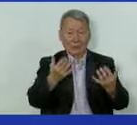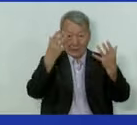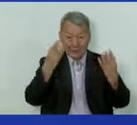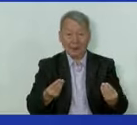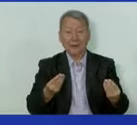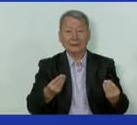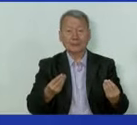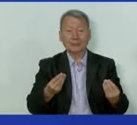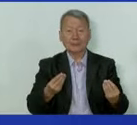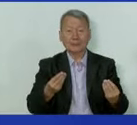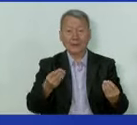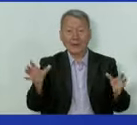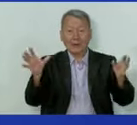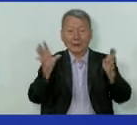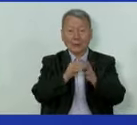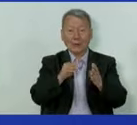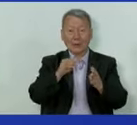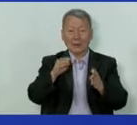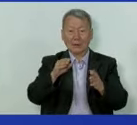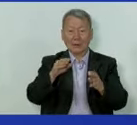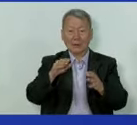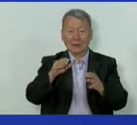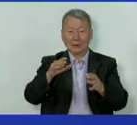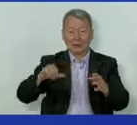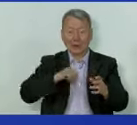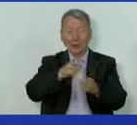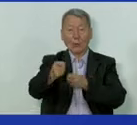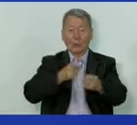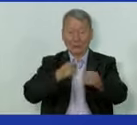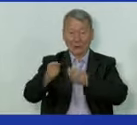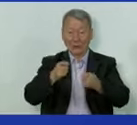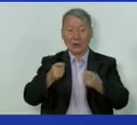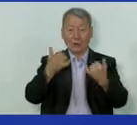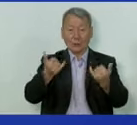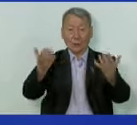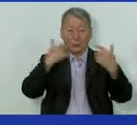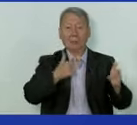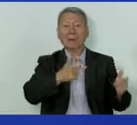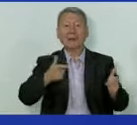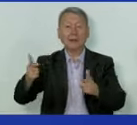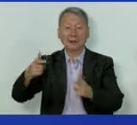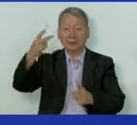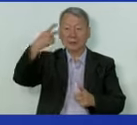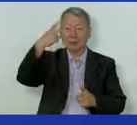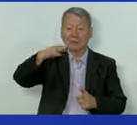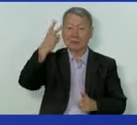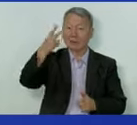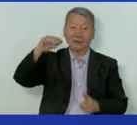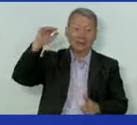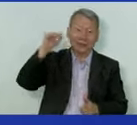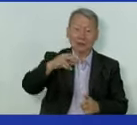на сегодняшний день совместными усилиями органов местного самоуправления сегодня уже подготовлено 22